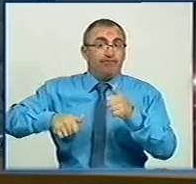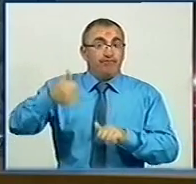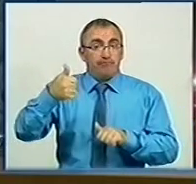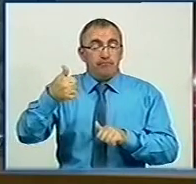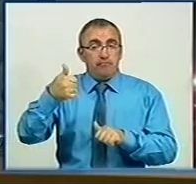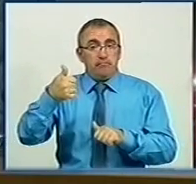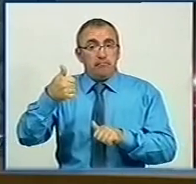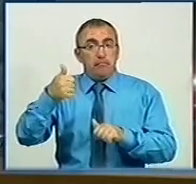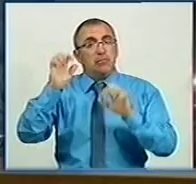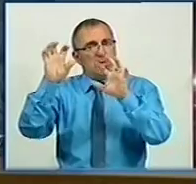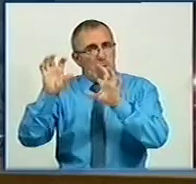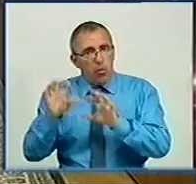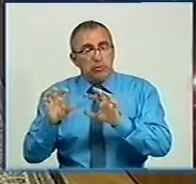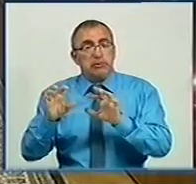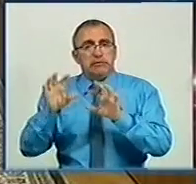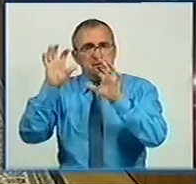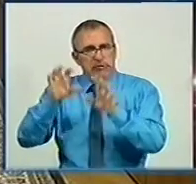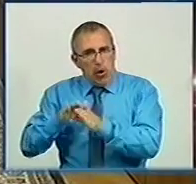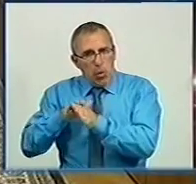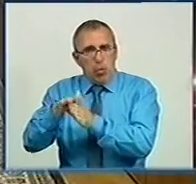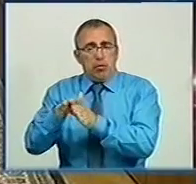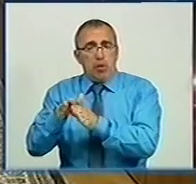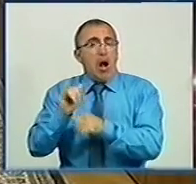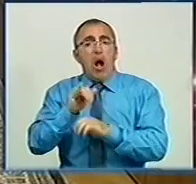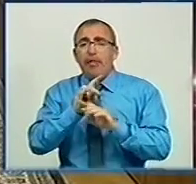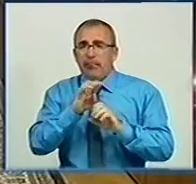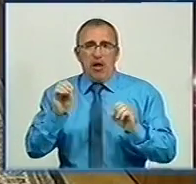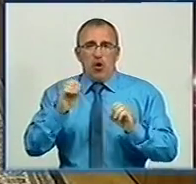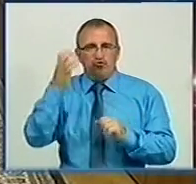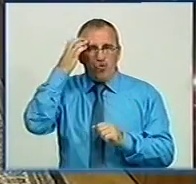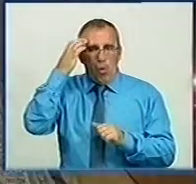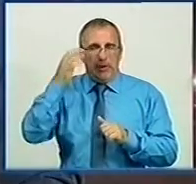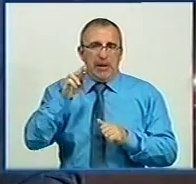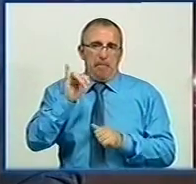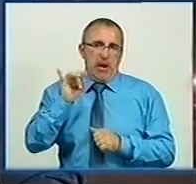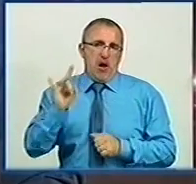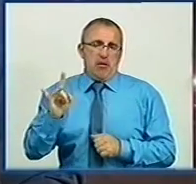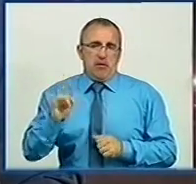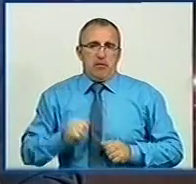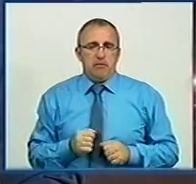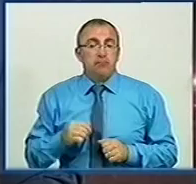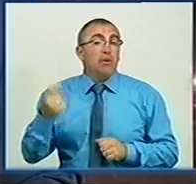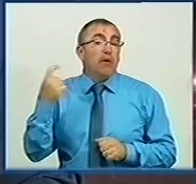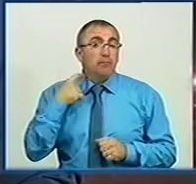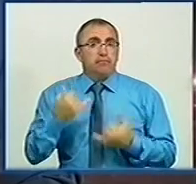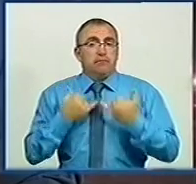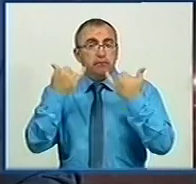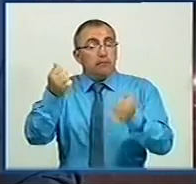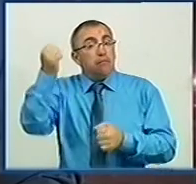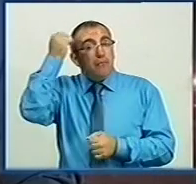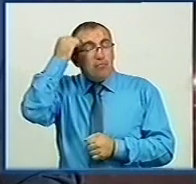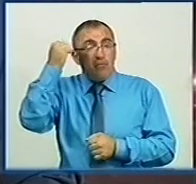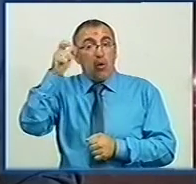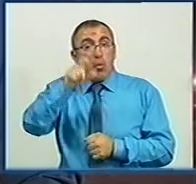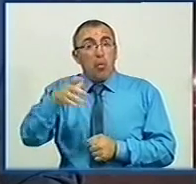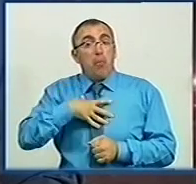повторюю, закон і законність, а не чорний піар. У Кіровограді вшанували пам'ять людей,